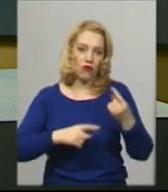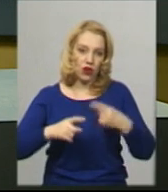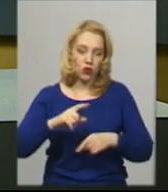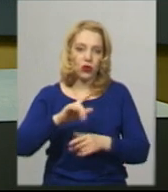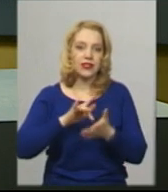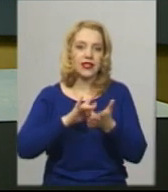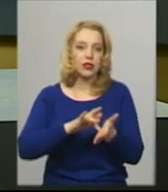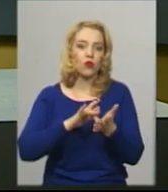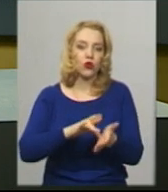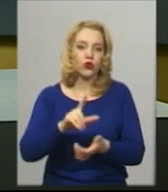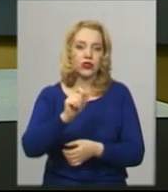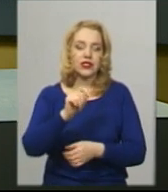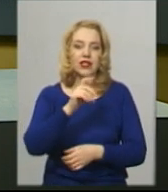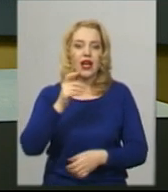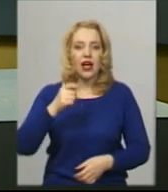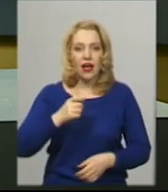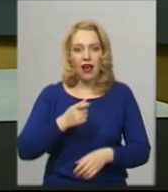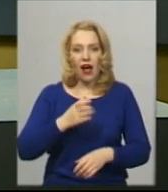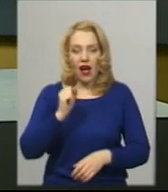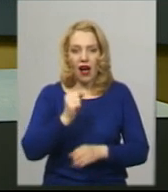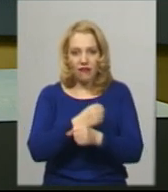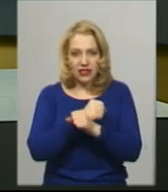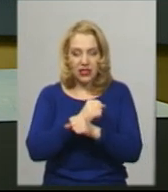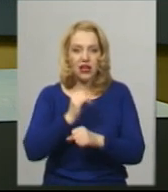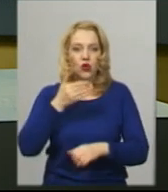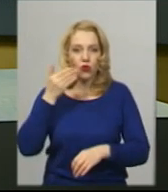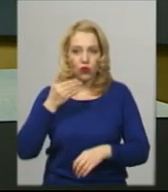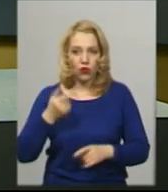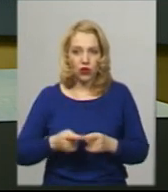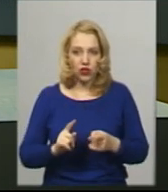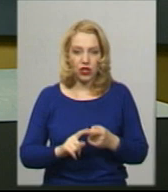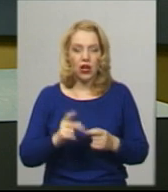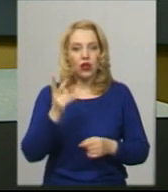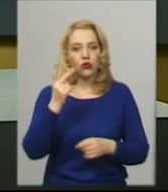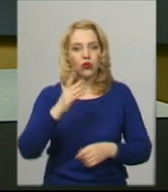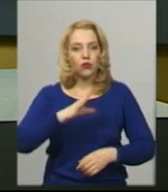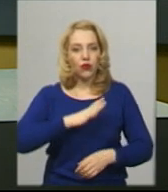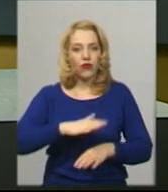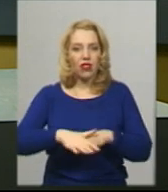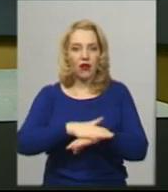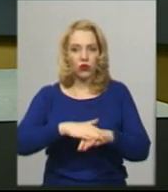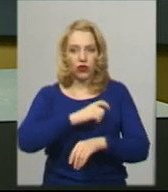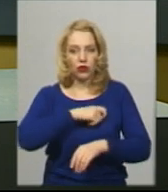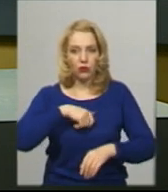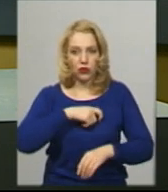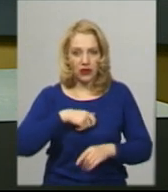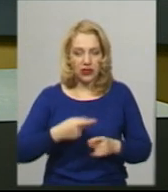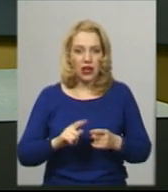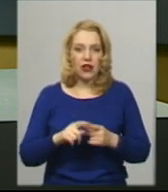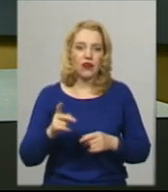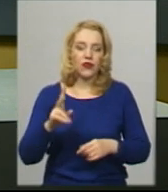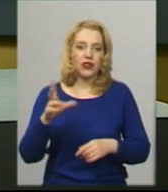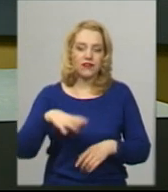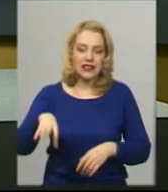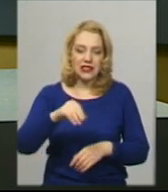Австрію та Угорщиною. Другим хворим на COVID-19 став нардеп від Хмельниччини Володимир Ватрас. Усі вони перебувають на